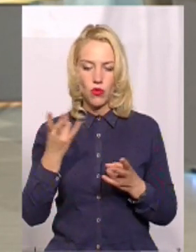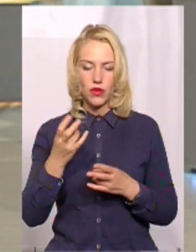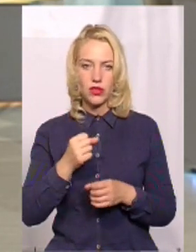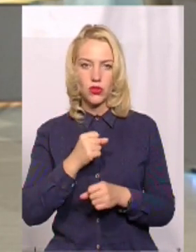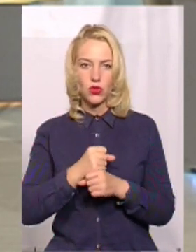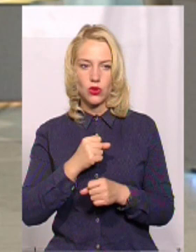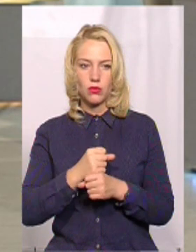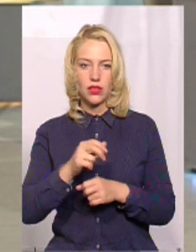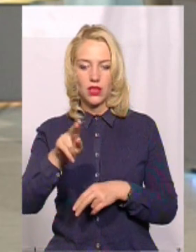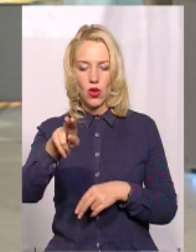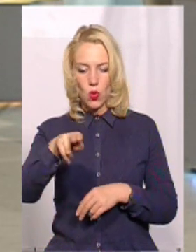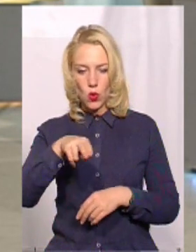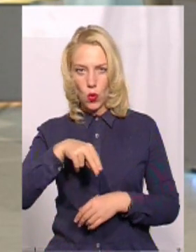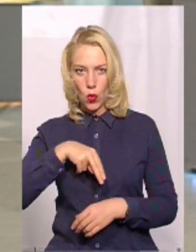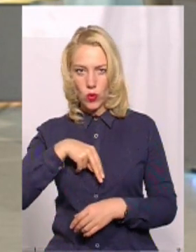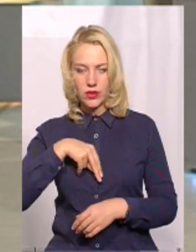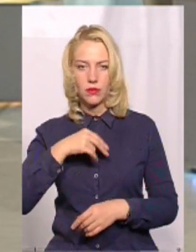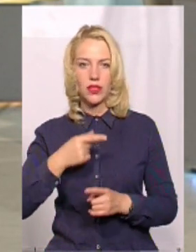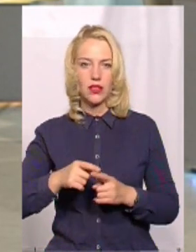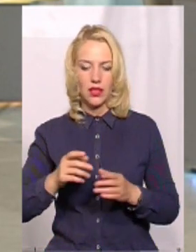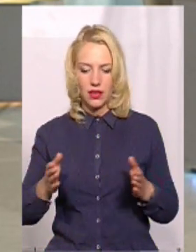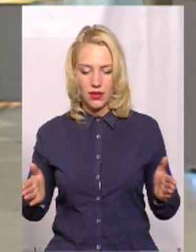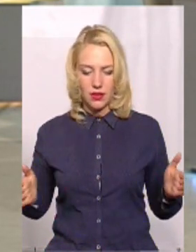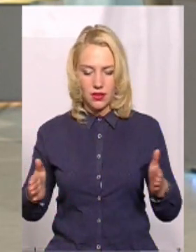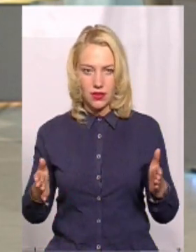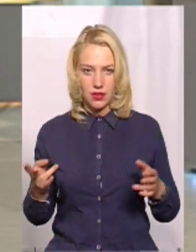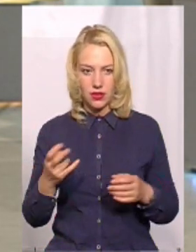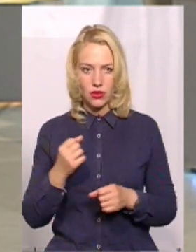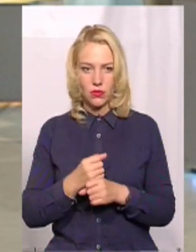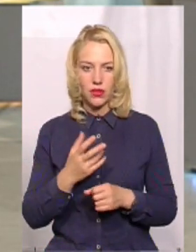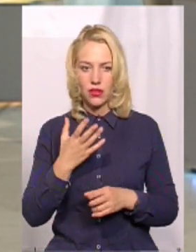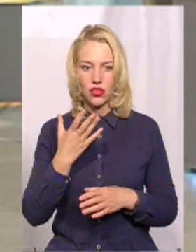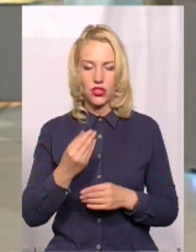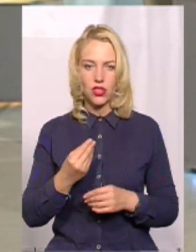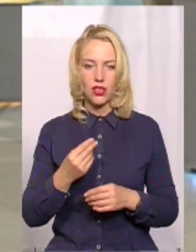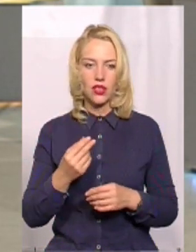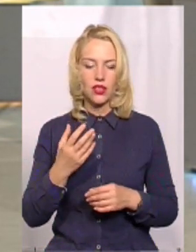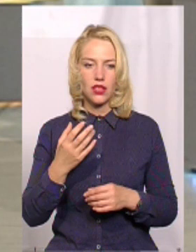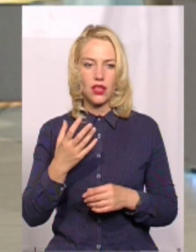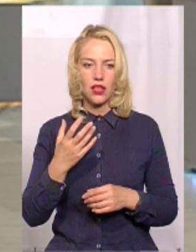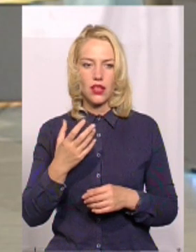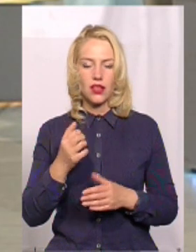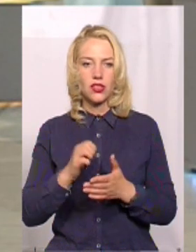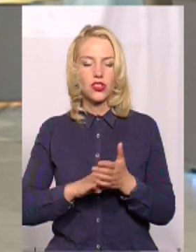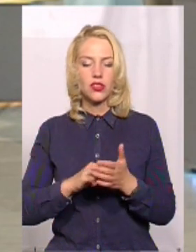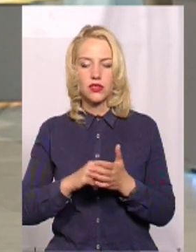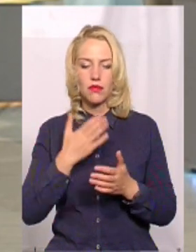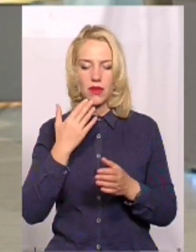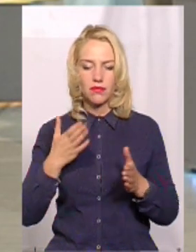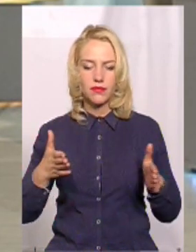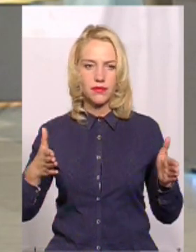розмітку. Укріпнення узбіль вже зроблено, розмітка ще не проведена, значить, через що не проведена? Через те, що треба